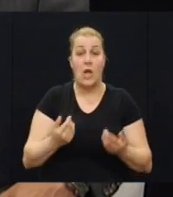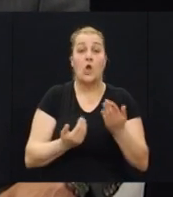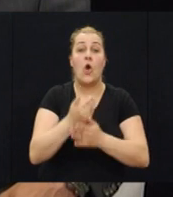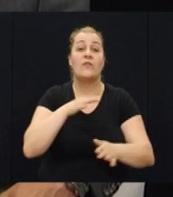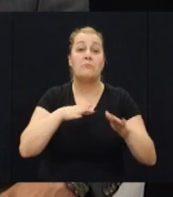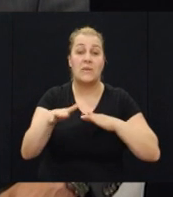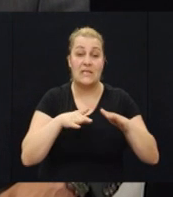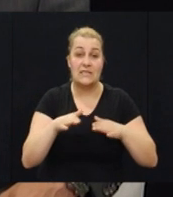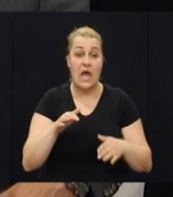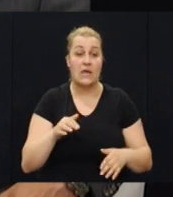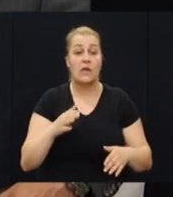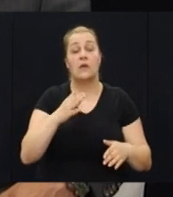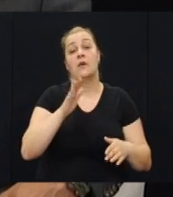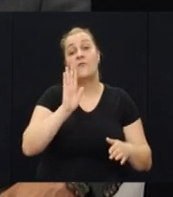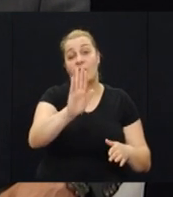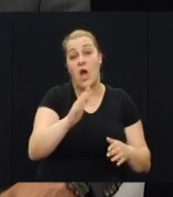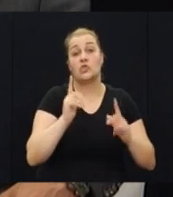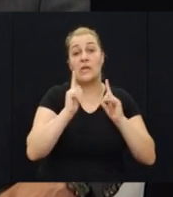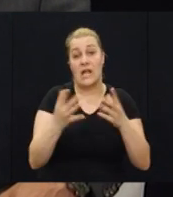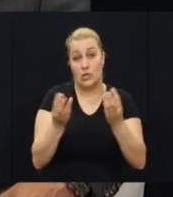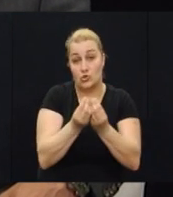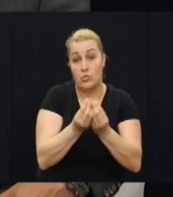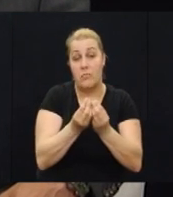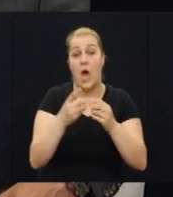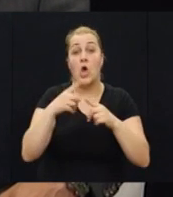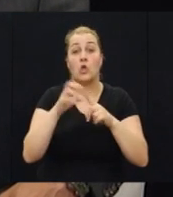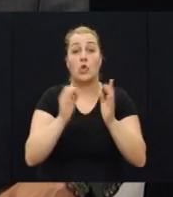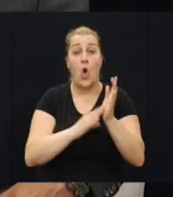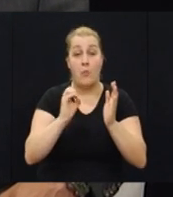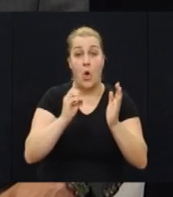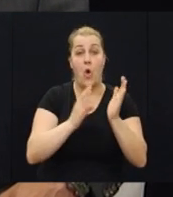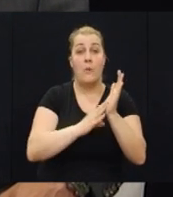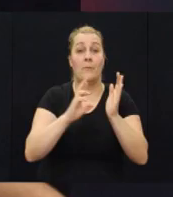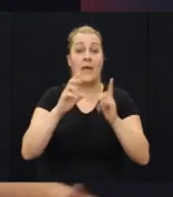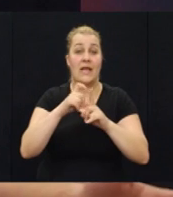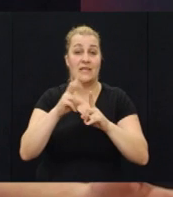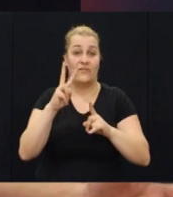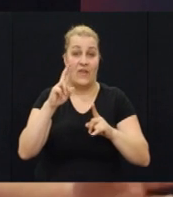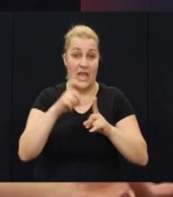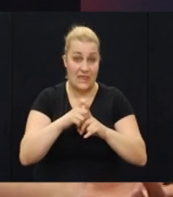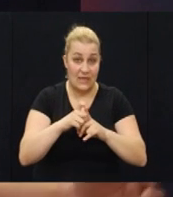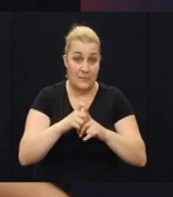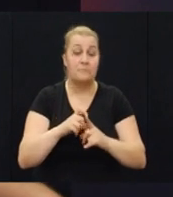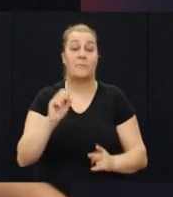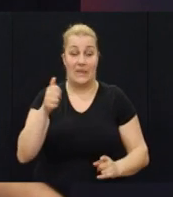ministar hrvatski branitelj naš baš suborac ratnik Tomo Medvede tako je jedan od nas